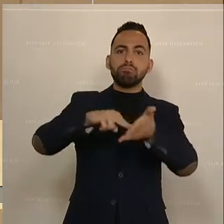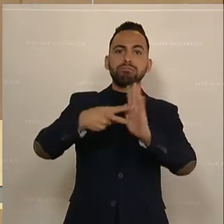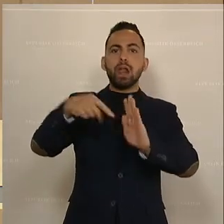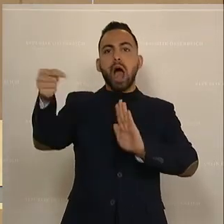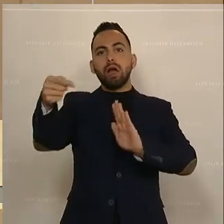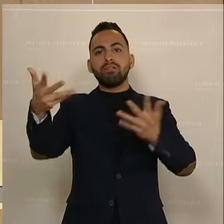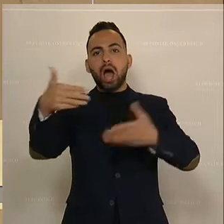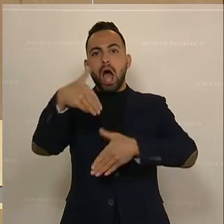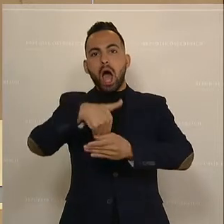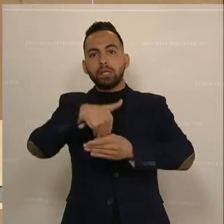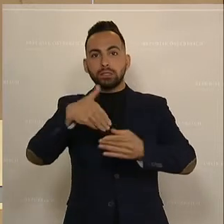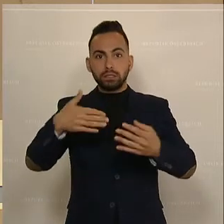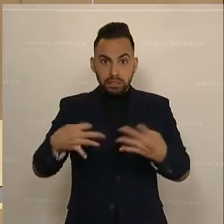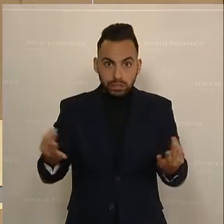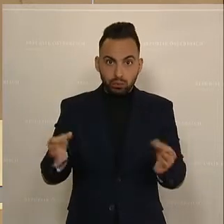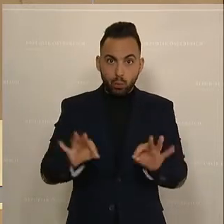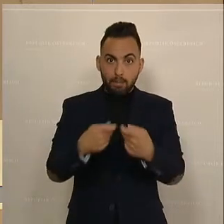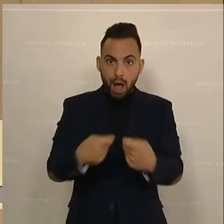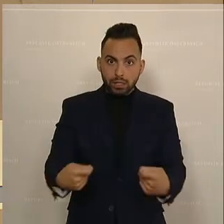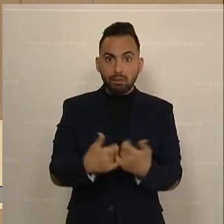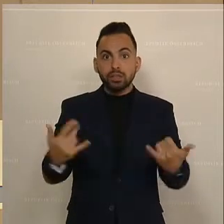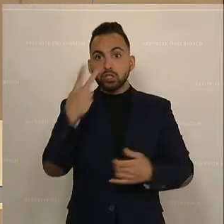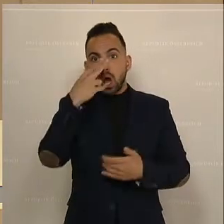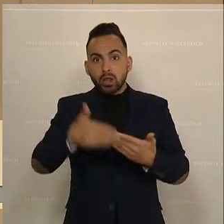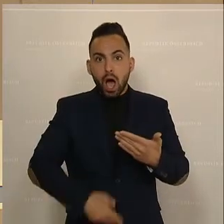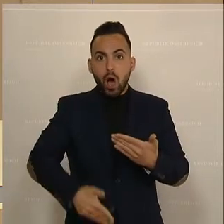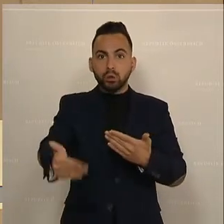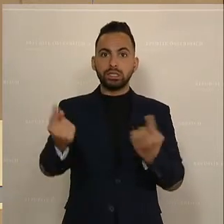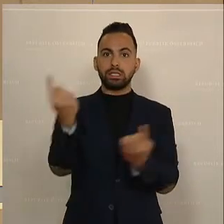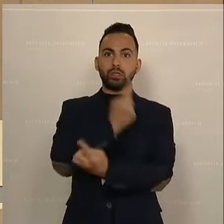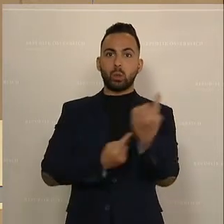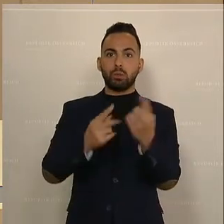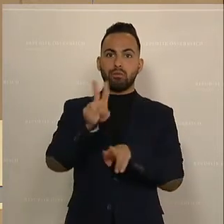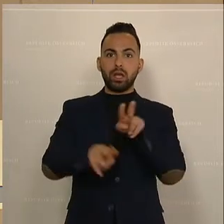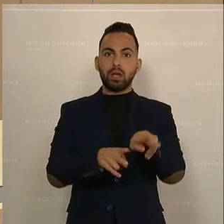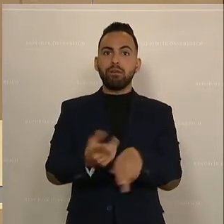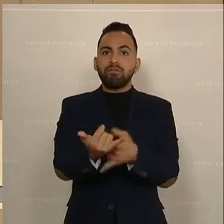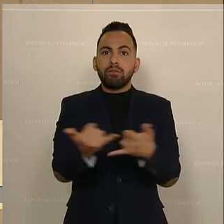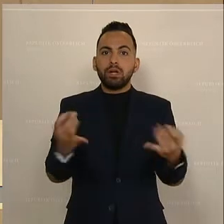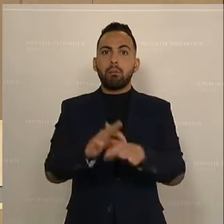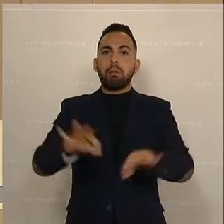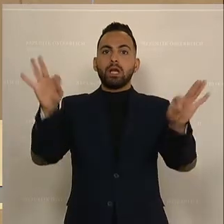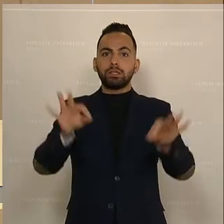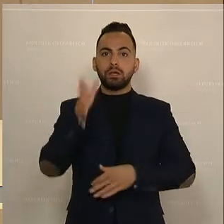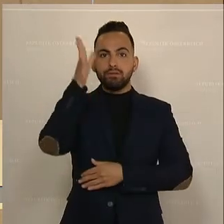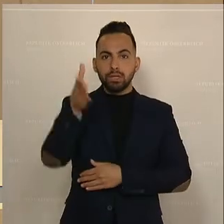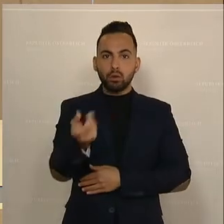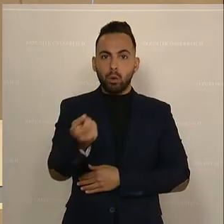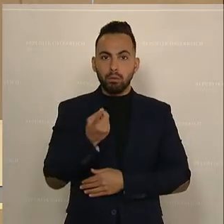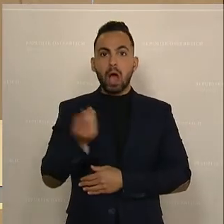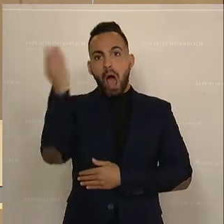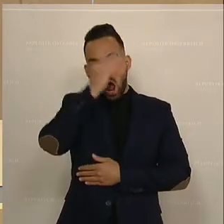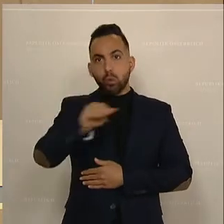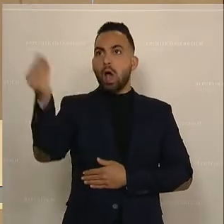ob überhaupt etwas geplant wird und wie Maßnahmen aussehen sollen, die die Situation in der Pflege verbessern. Es wird angekündigt. Es